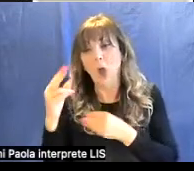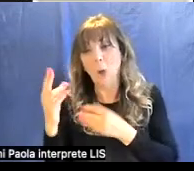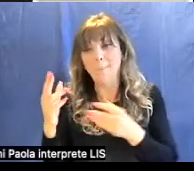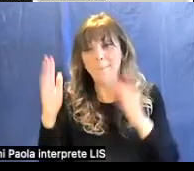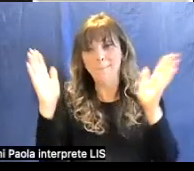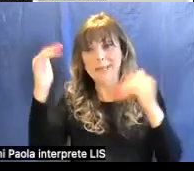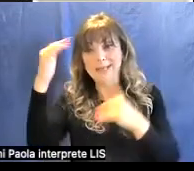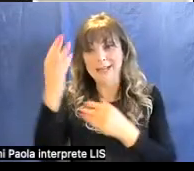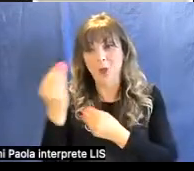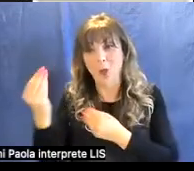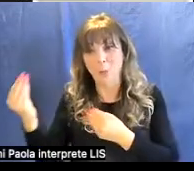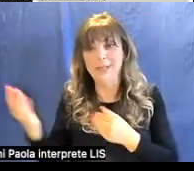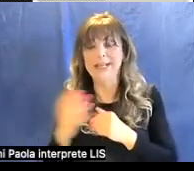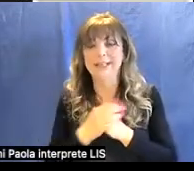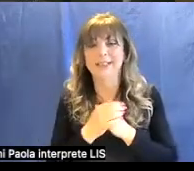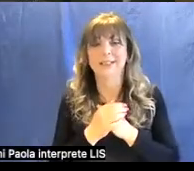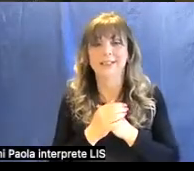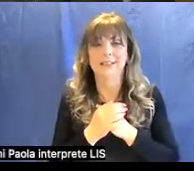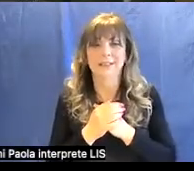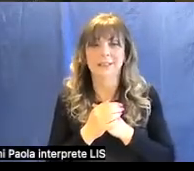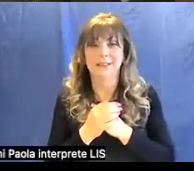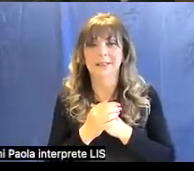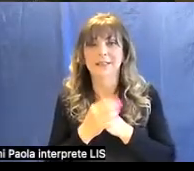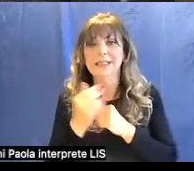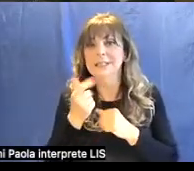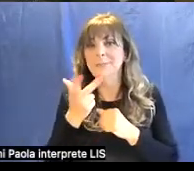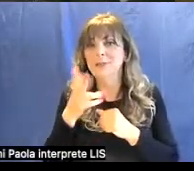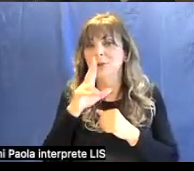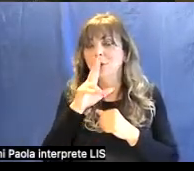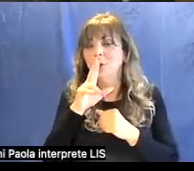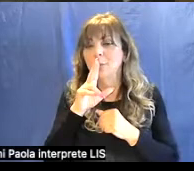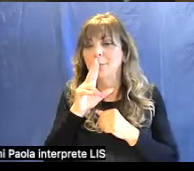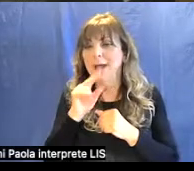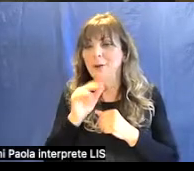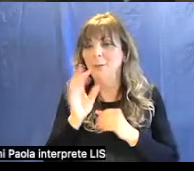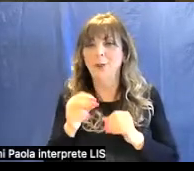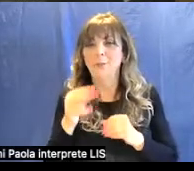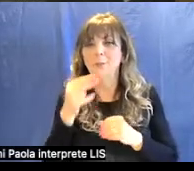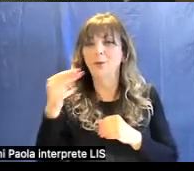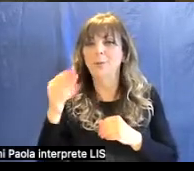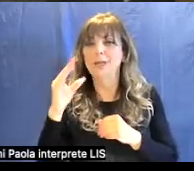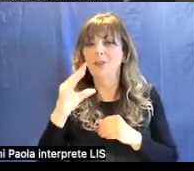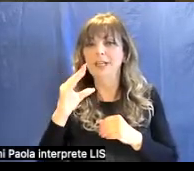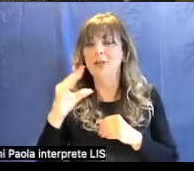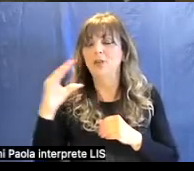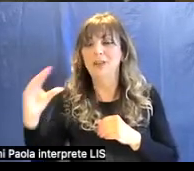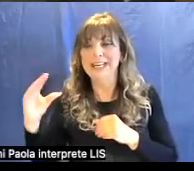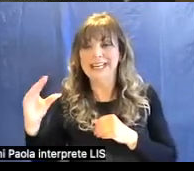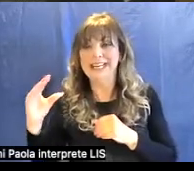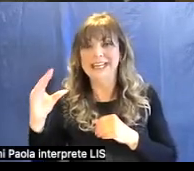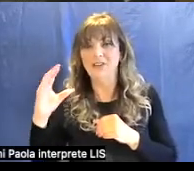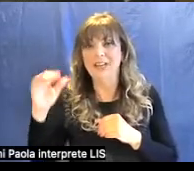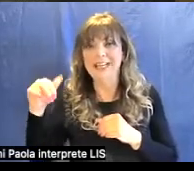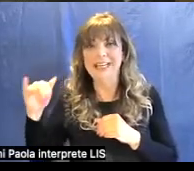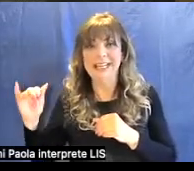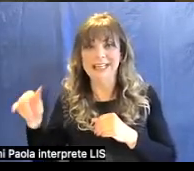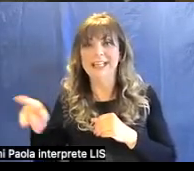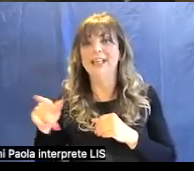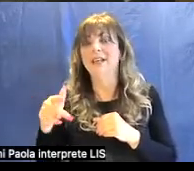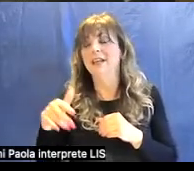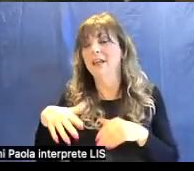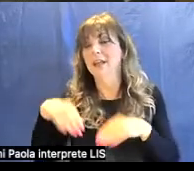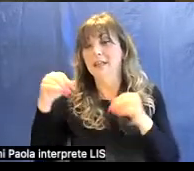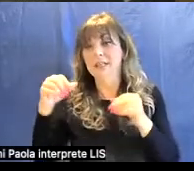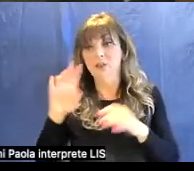dunque spesso citerò Cennino Cennini che è questo artista di inizio 400 fine 300